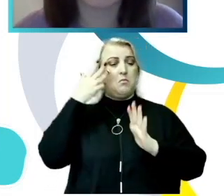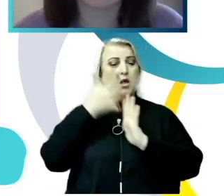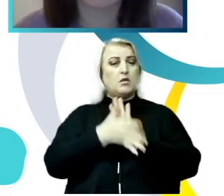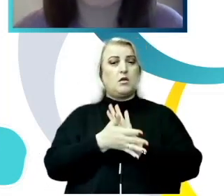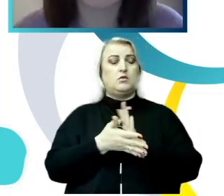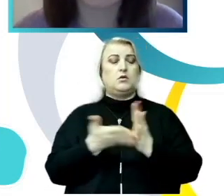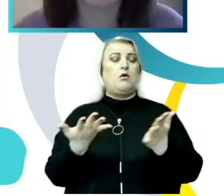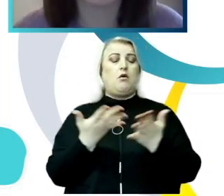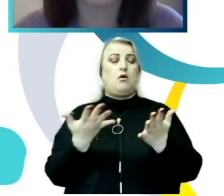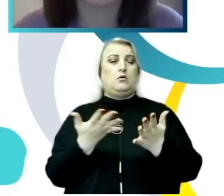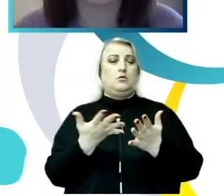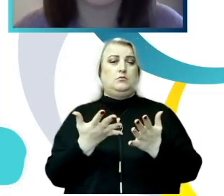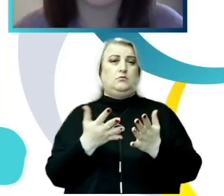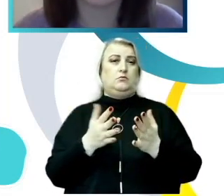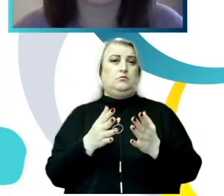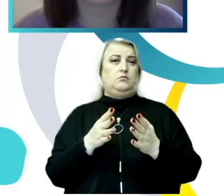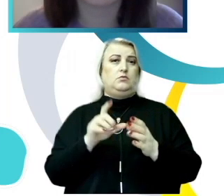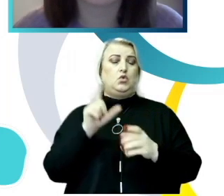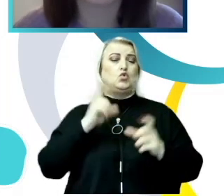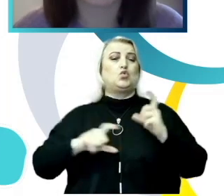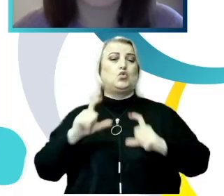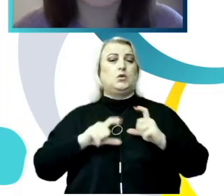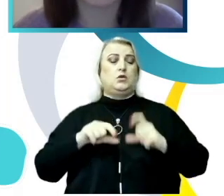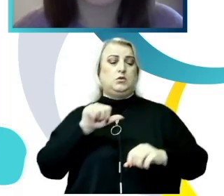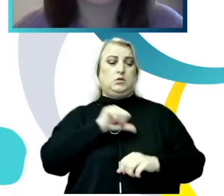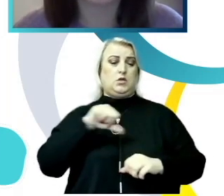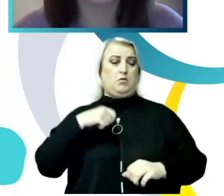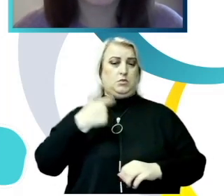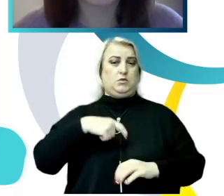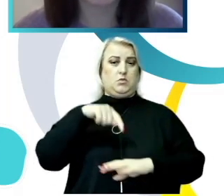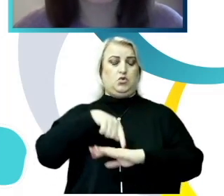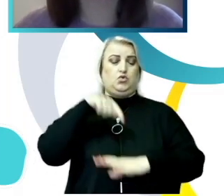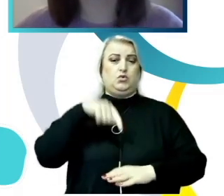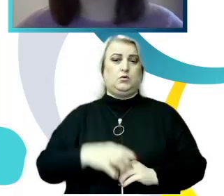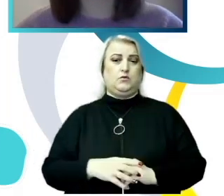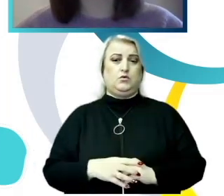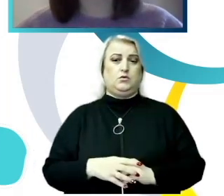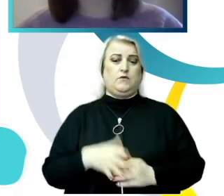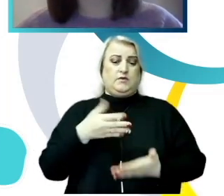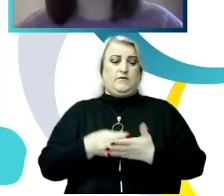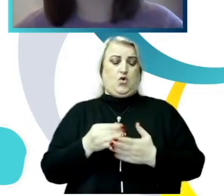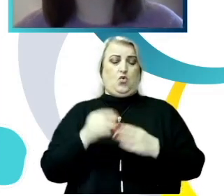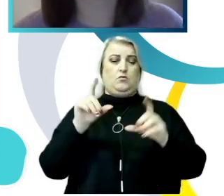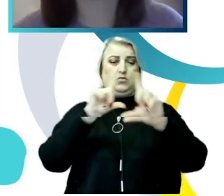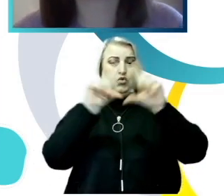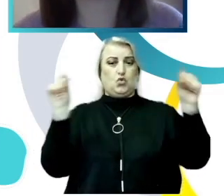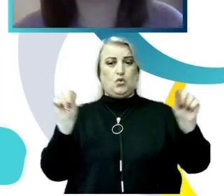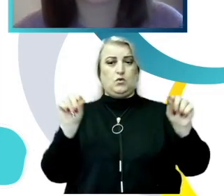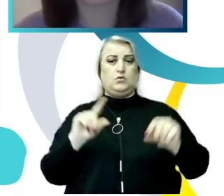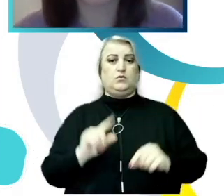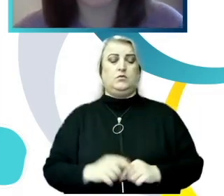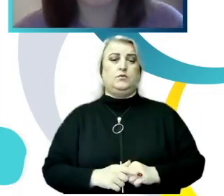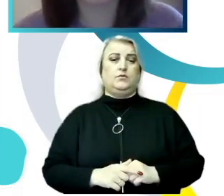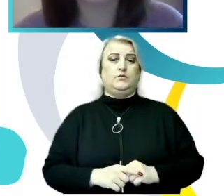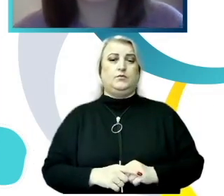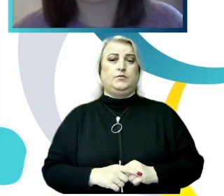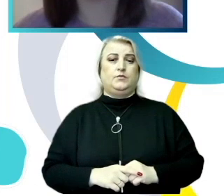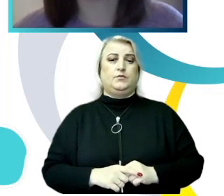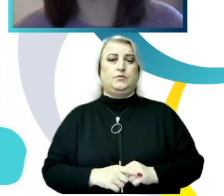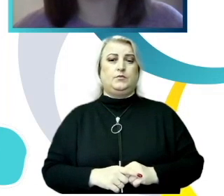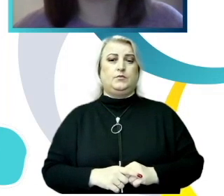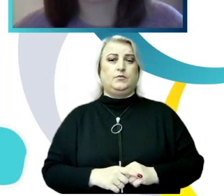măsurile întreprinse de instituțiile educaționale pentru a asigura un mediu cât mai sigur de studii